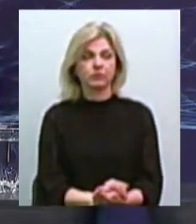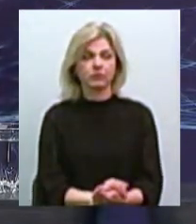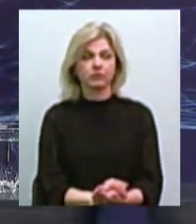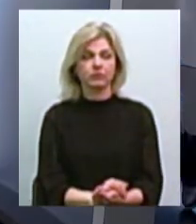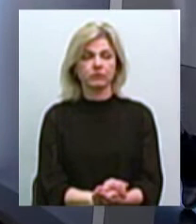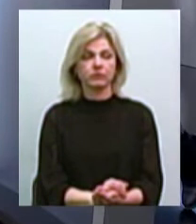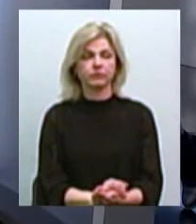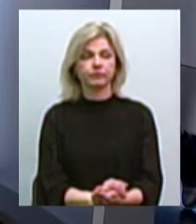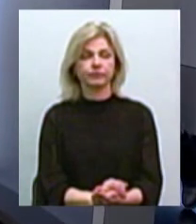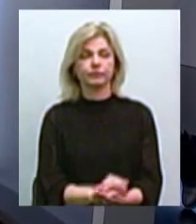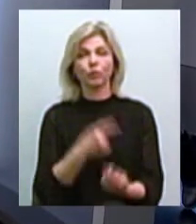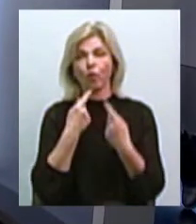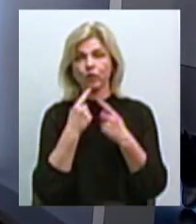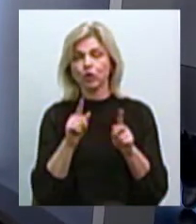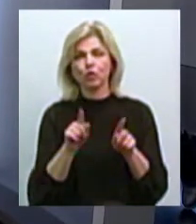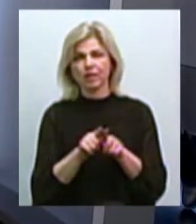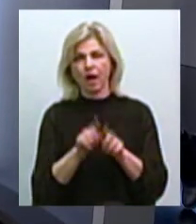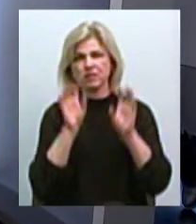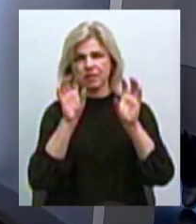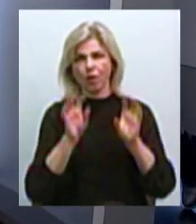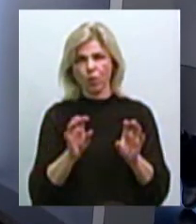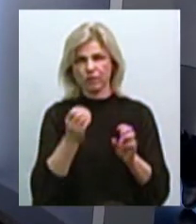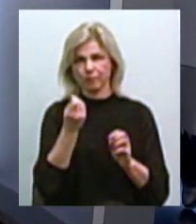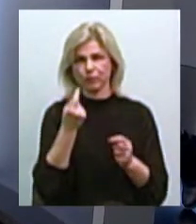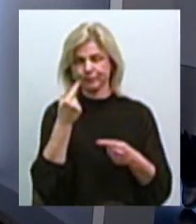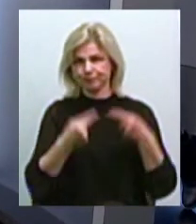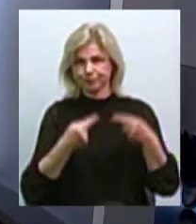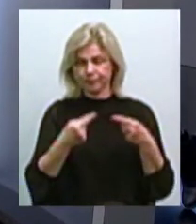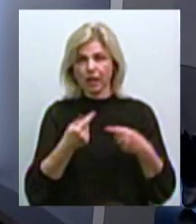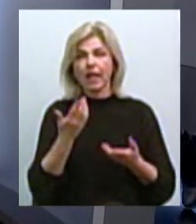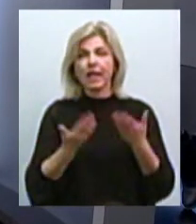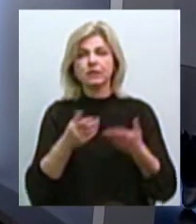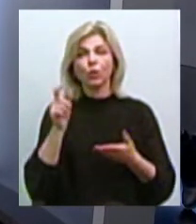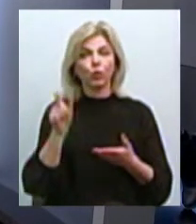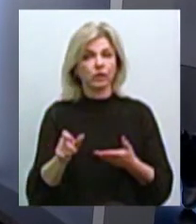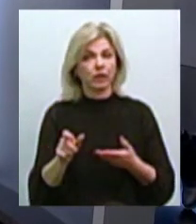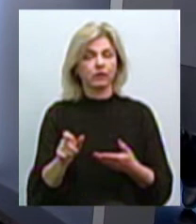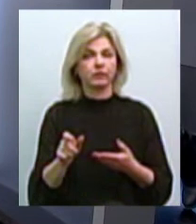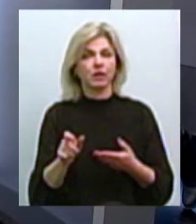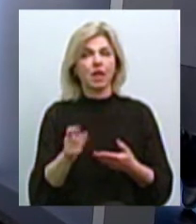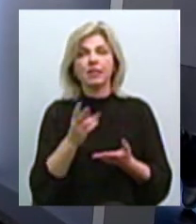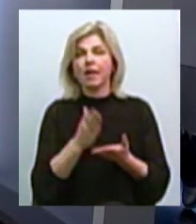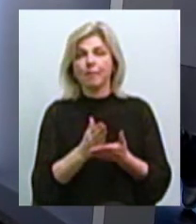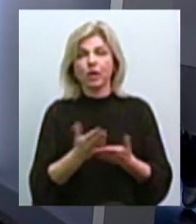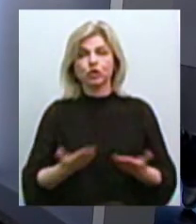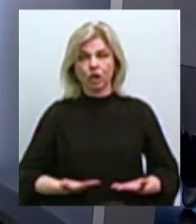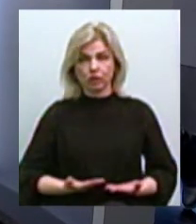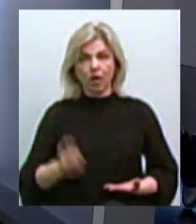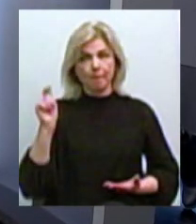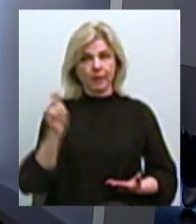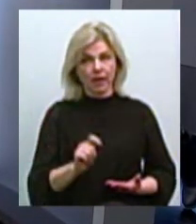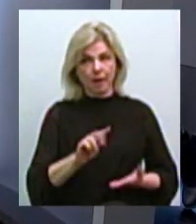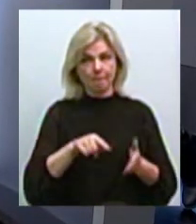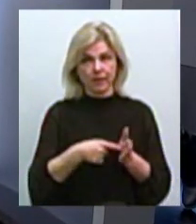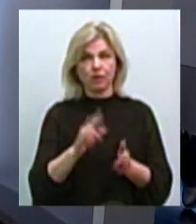про це, що така от законодавча колізія, що якщо раніше людина, яка не має житло, приїхала в місто Миколаїв,